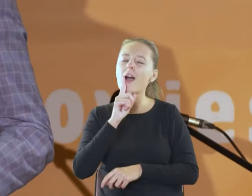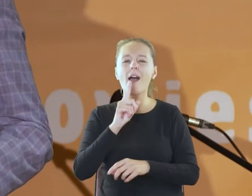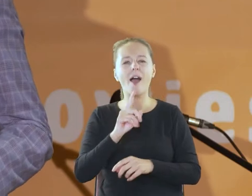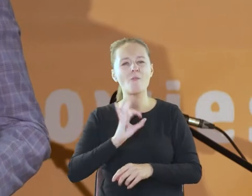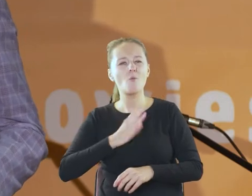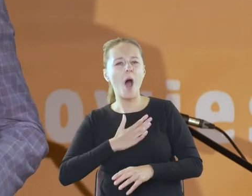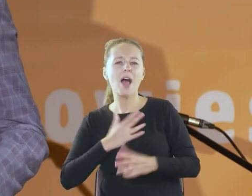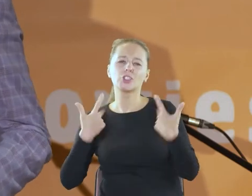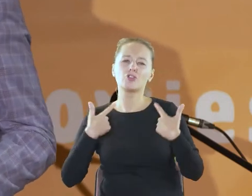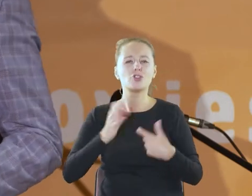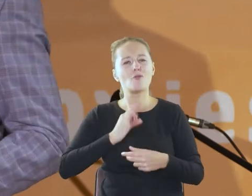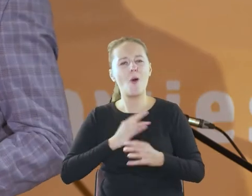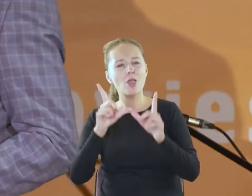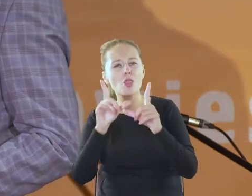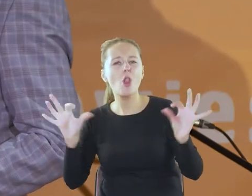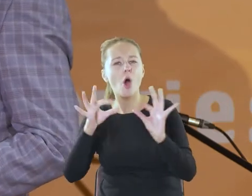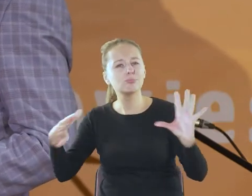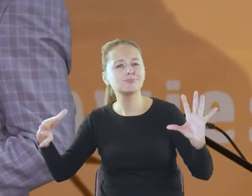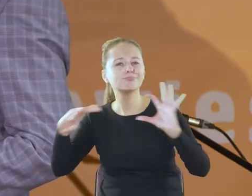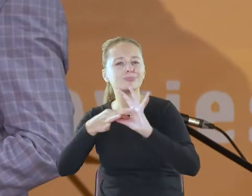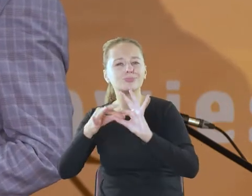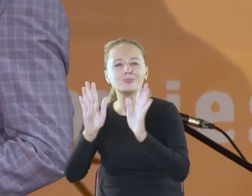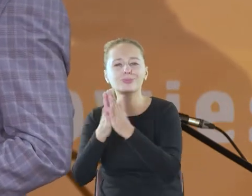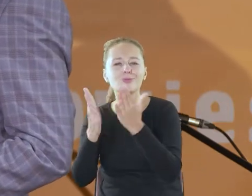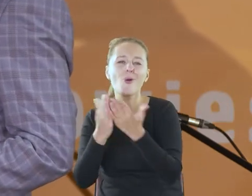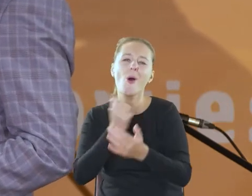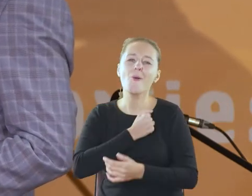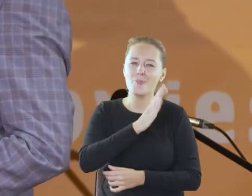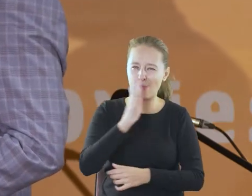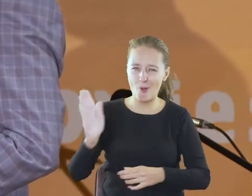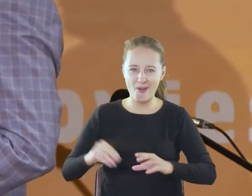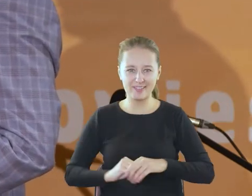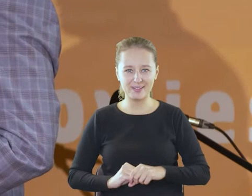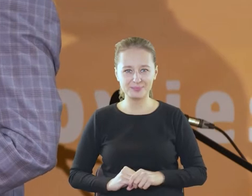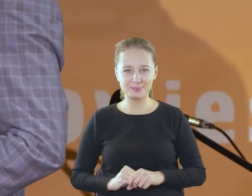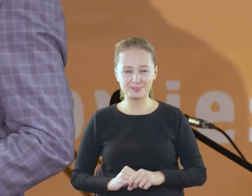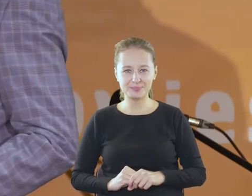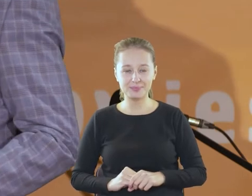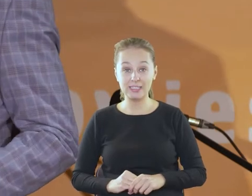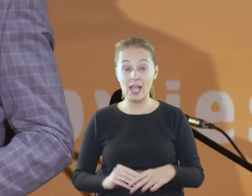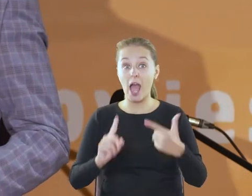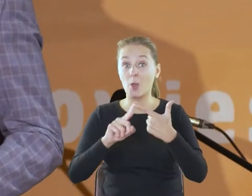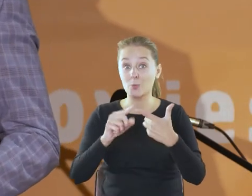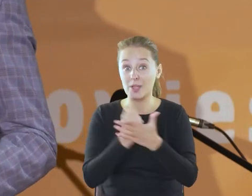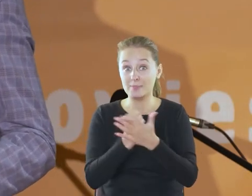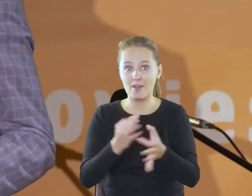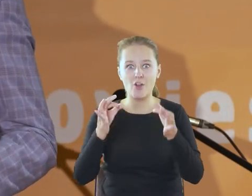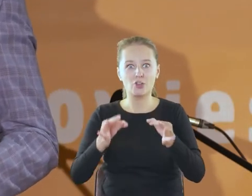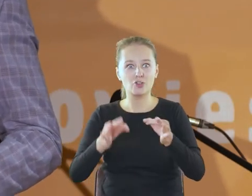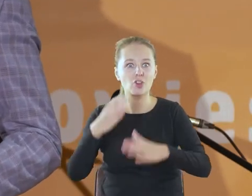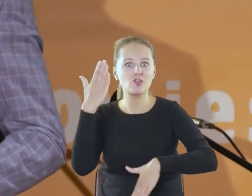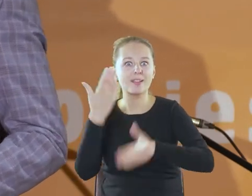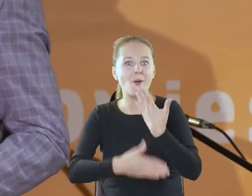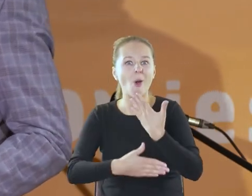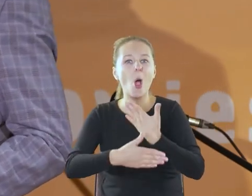swój los z książkami, z literaturą, z bibliotekami. A po drugie, dzisiejszy finał Nocy Bibliotek